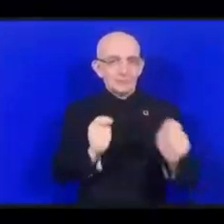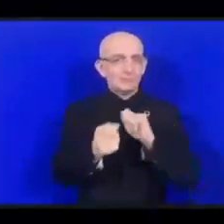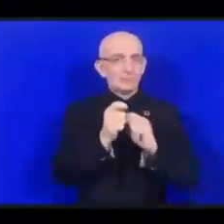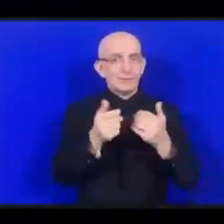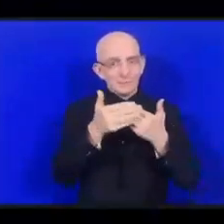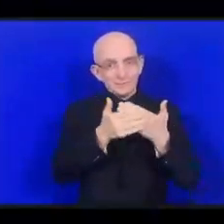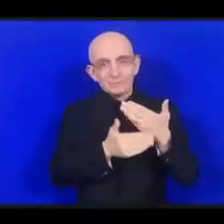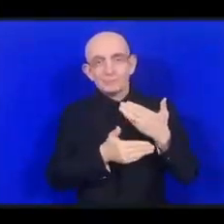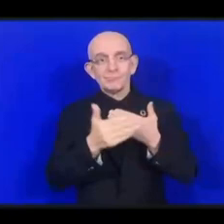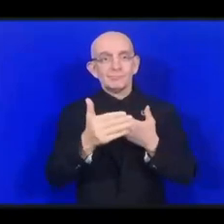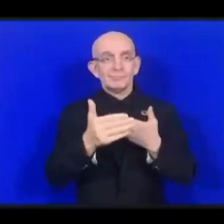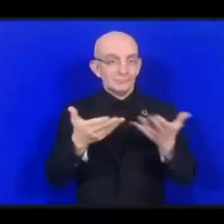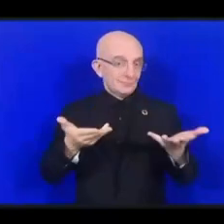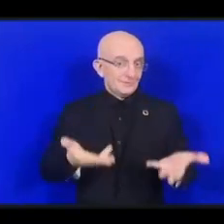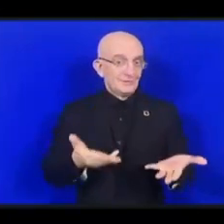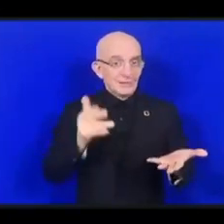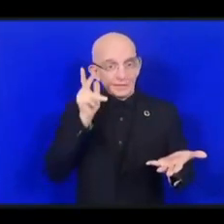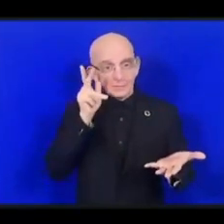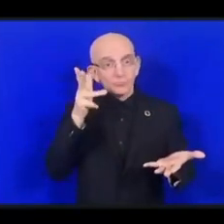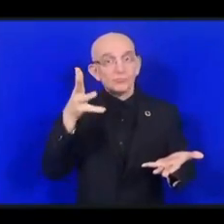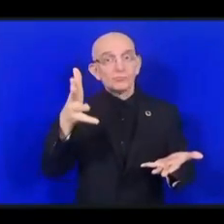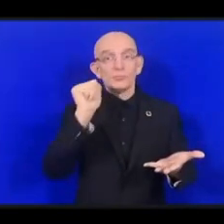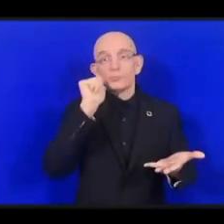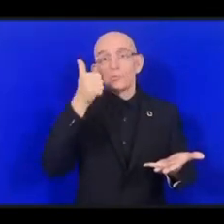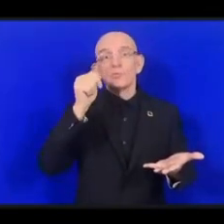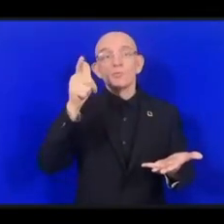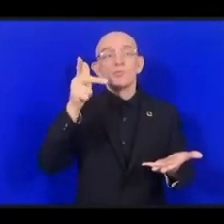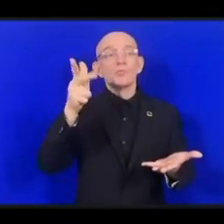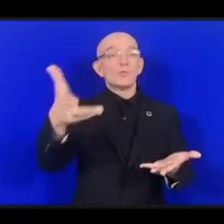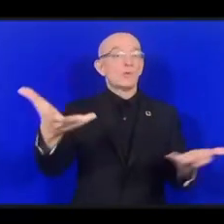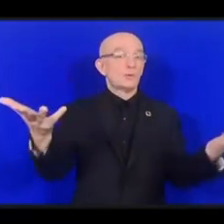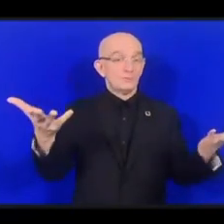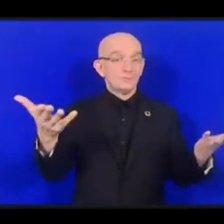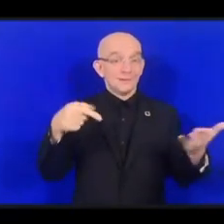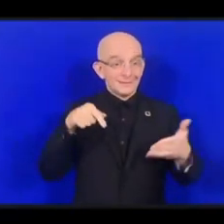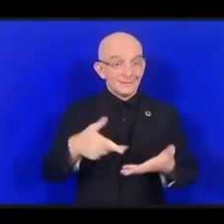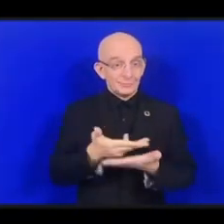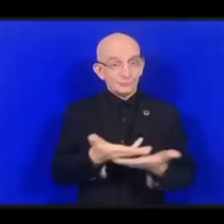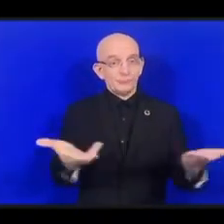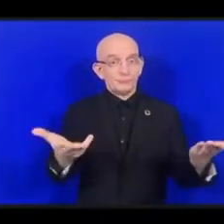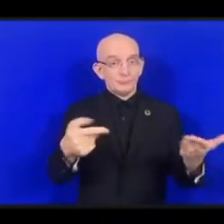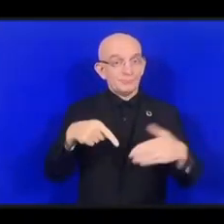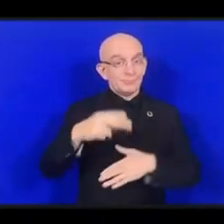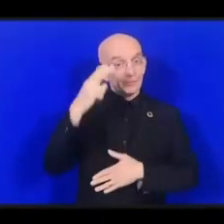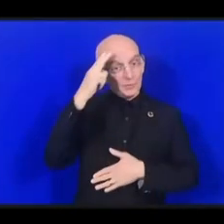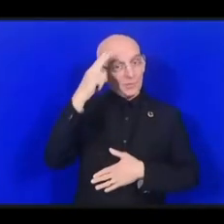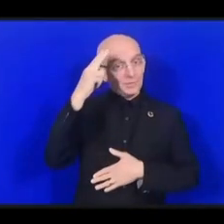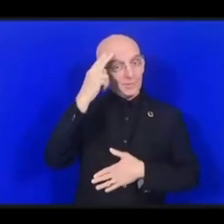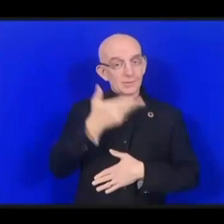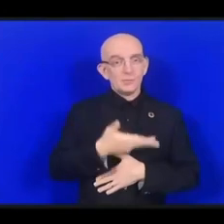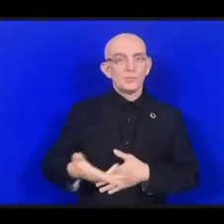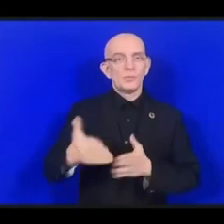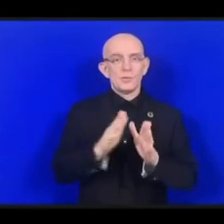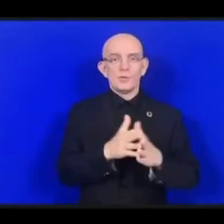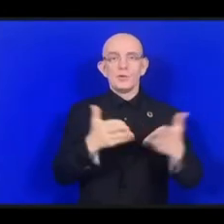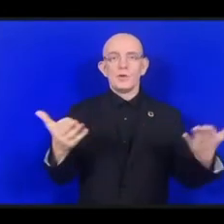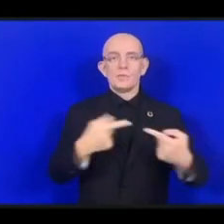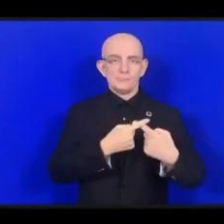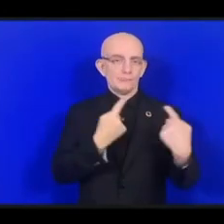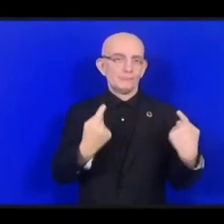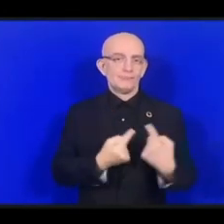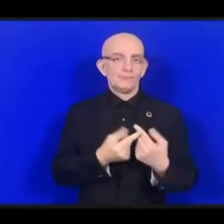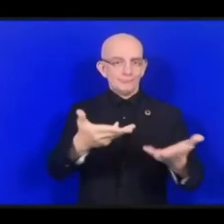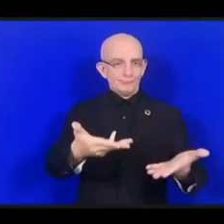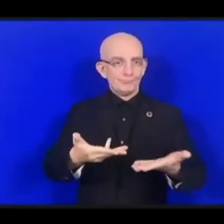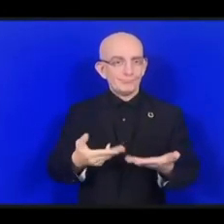новым днем. Правительство Королевства Саудовской Аравии приветствует